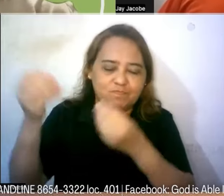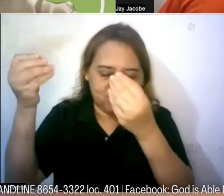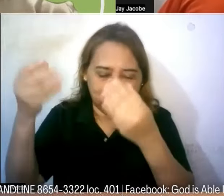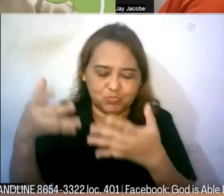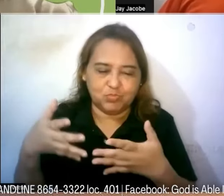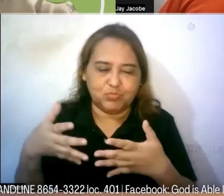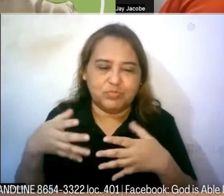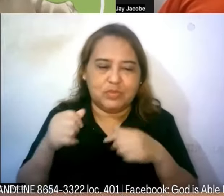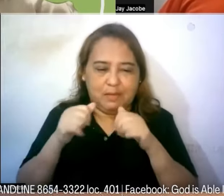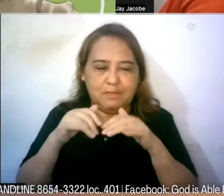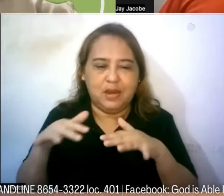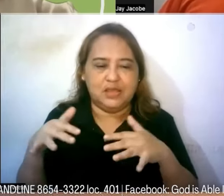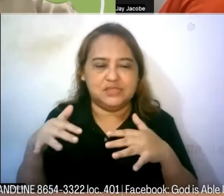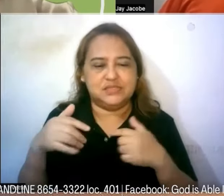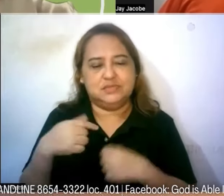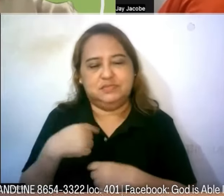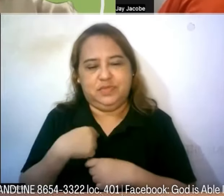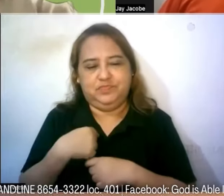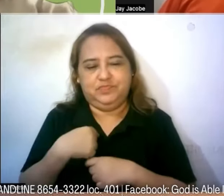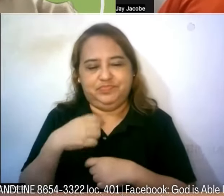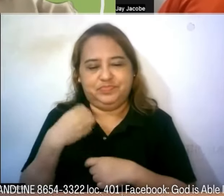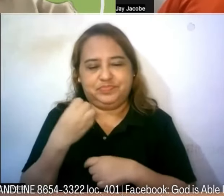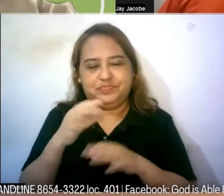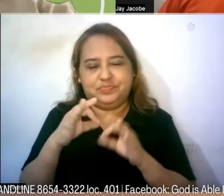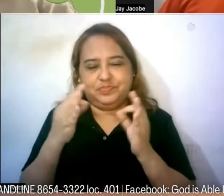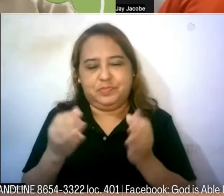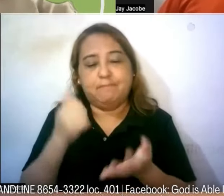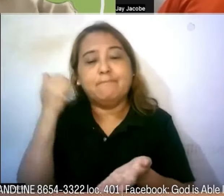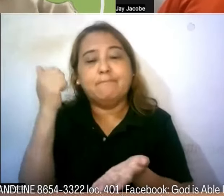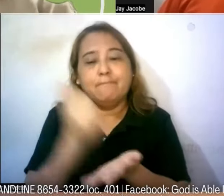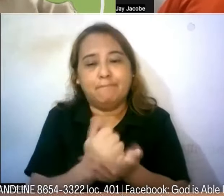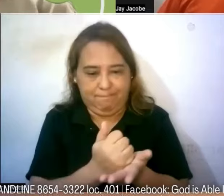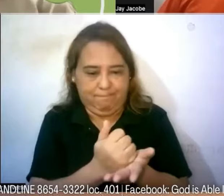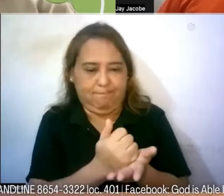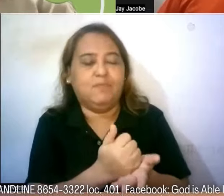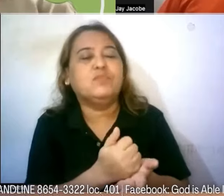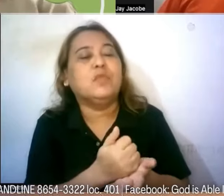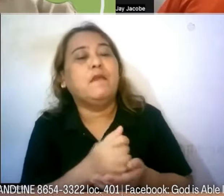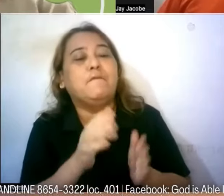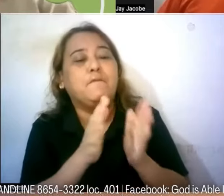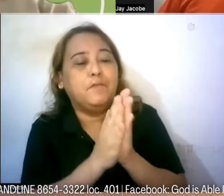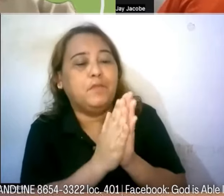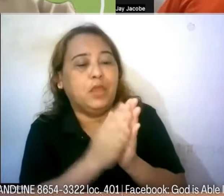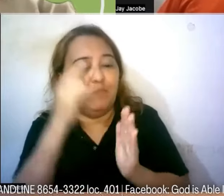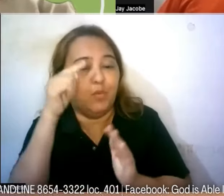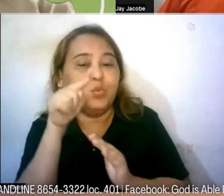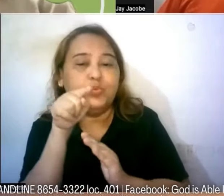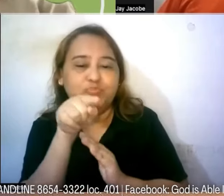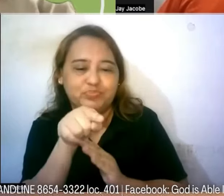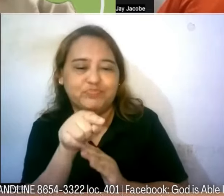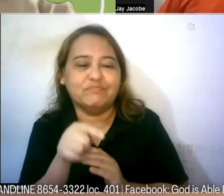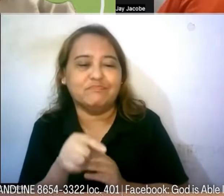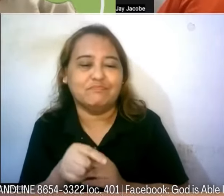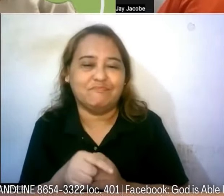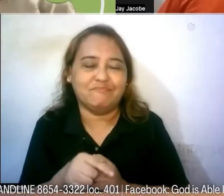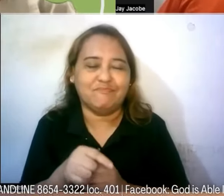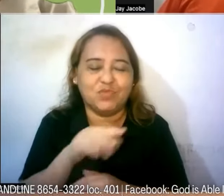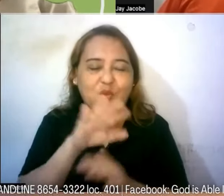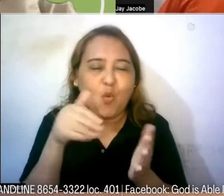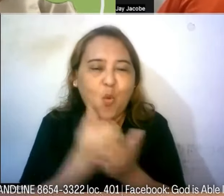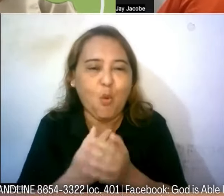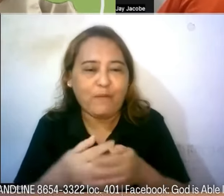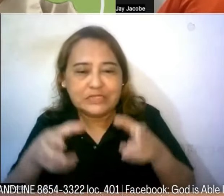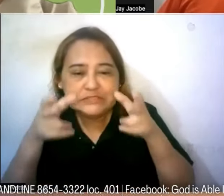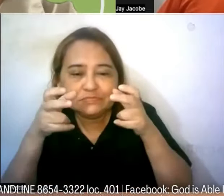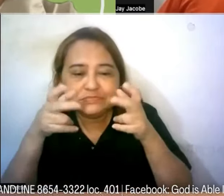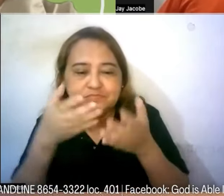buhay ko Amen and we are praying for you I'm sure lahat na nakikinig nito pinagpipray kayo may